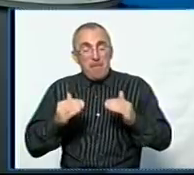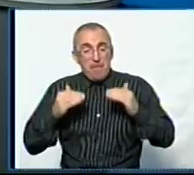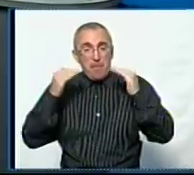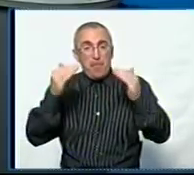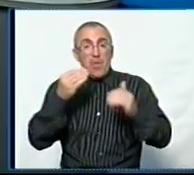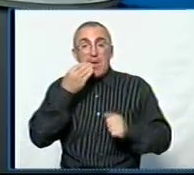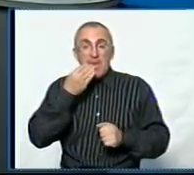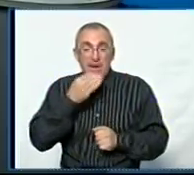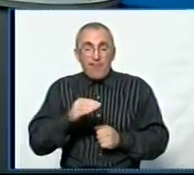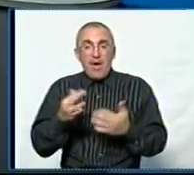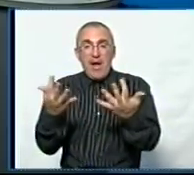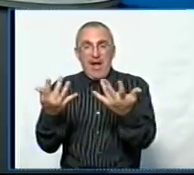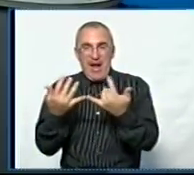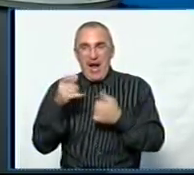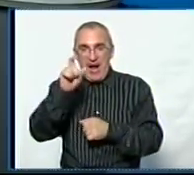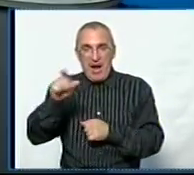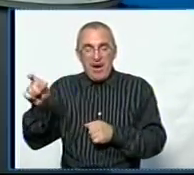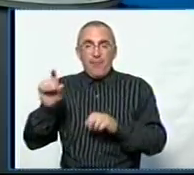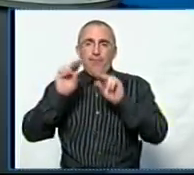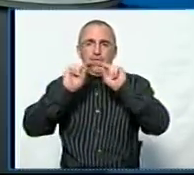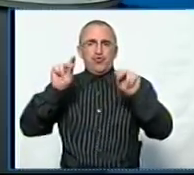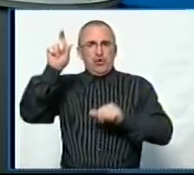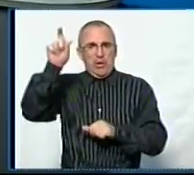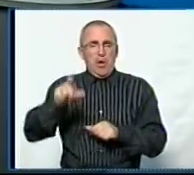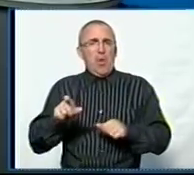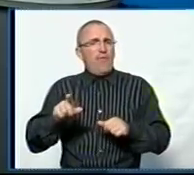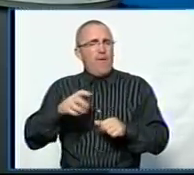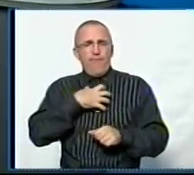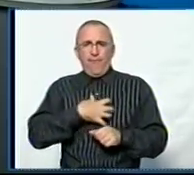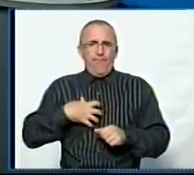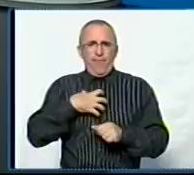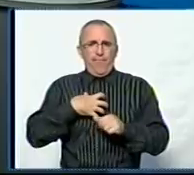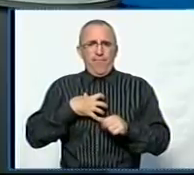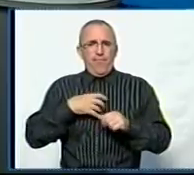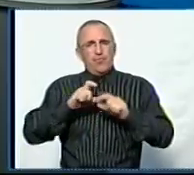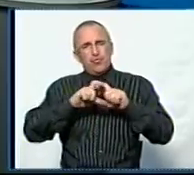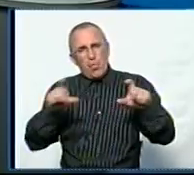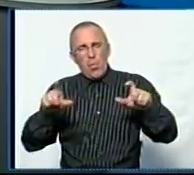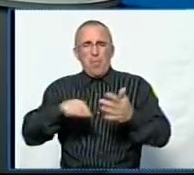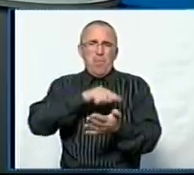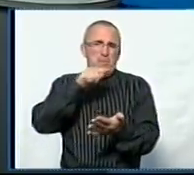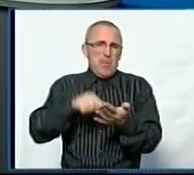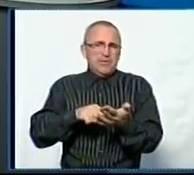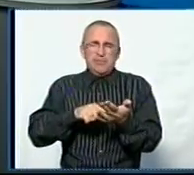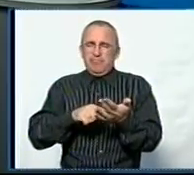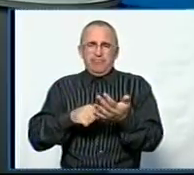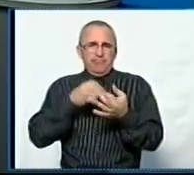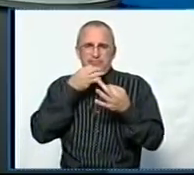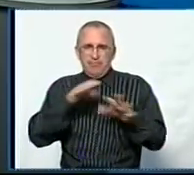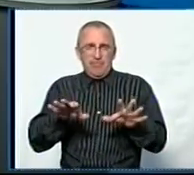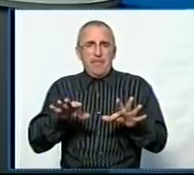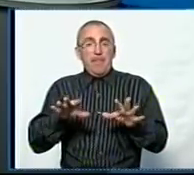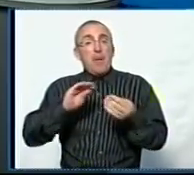якості кадрів саме, а вчитель – це ключова фігура в школі, що в сільській, що в міській місцевості. І,